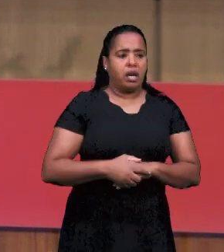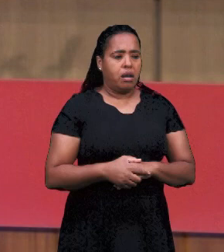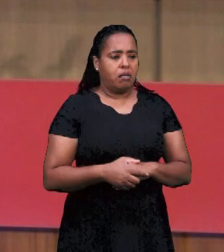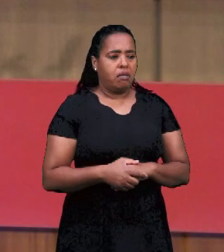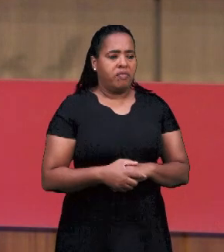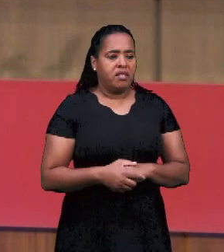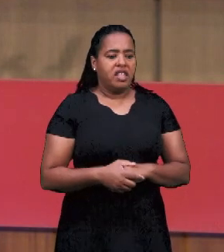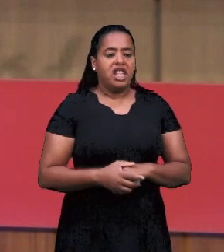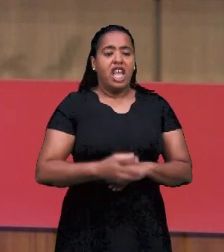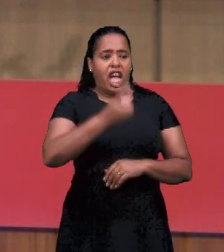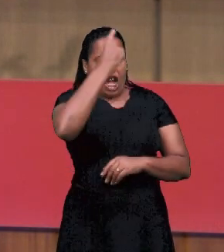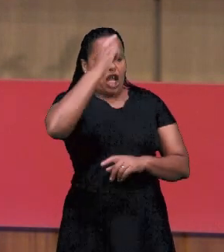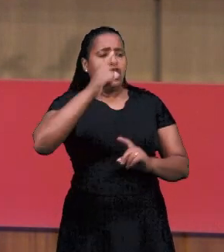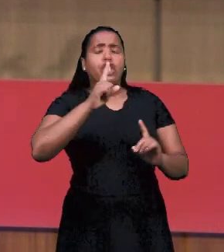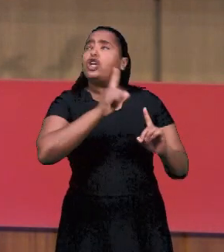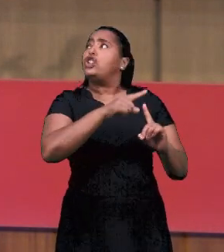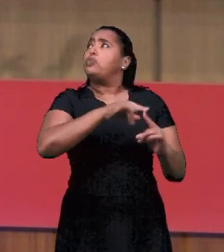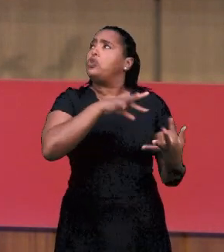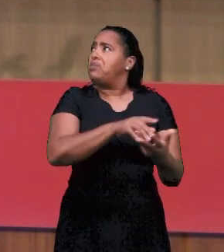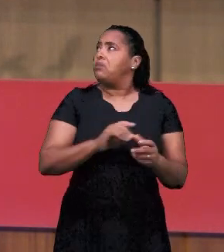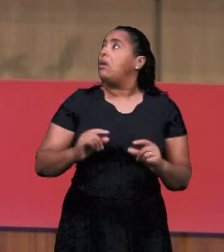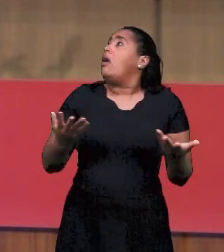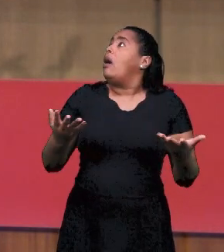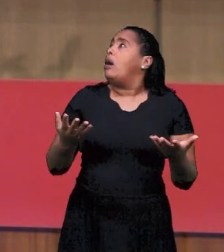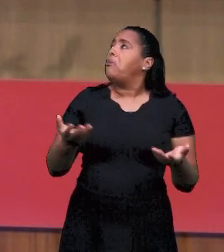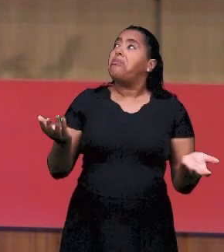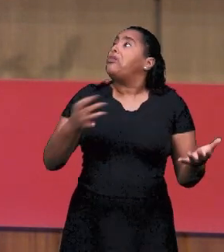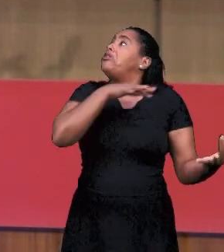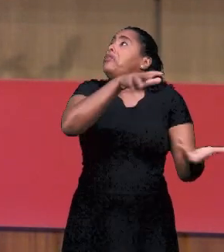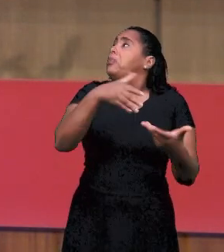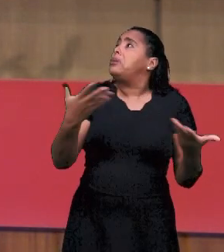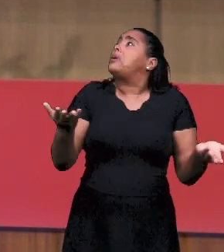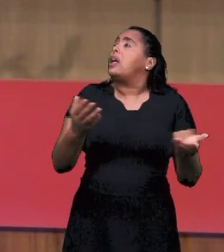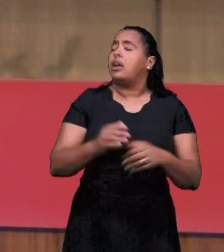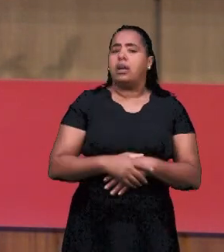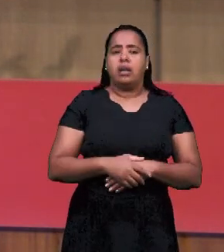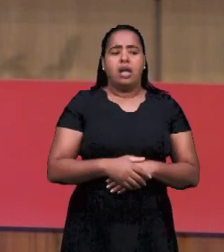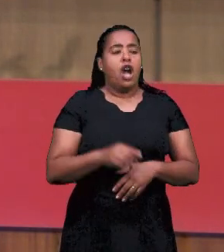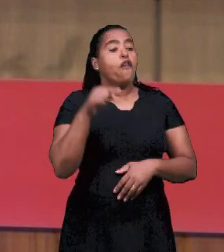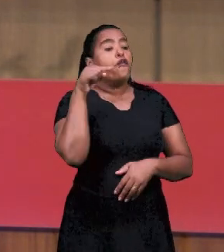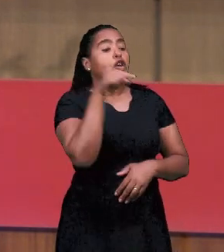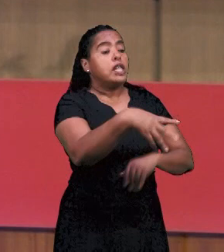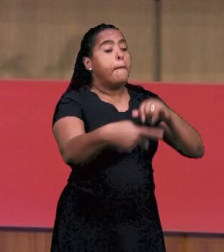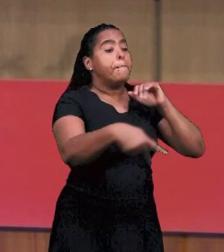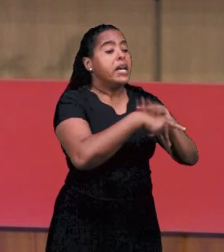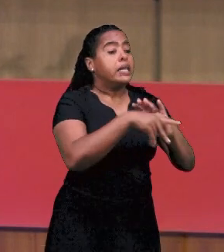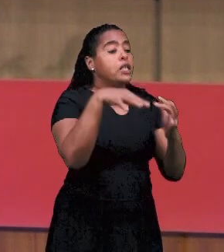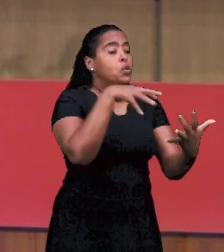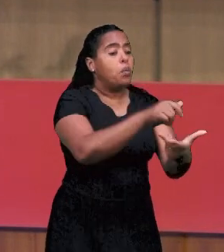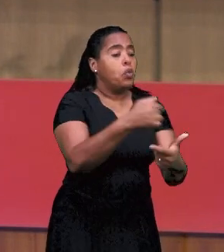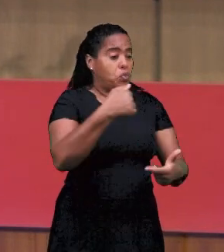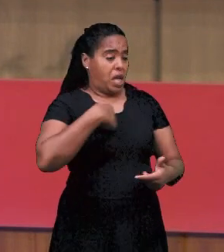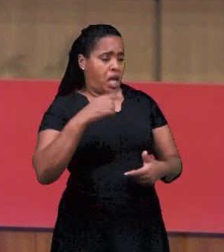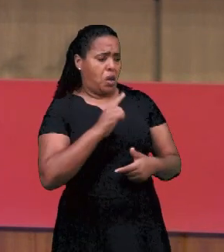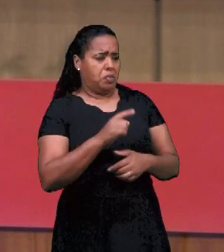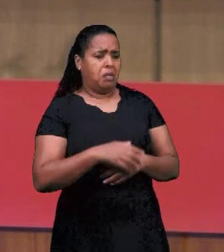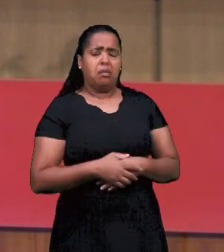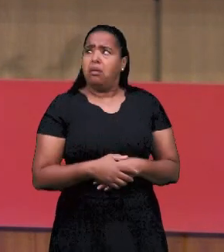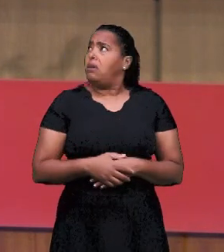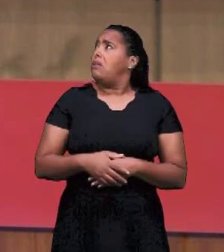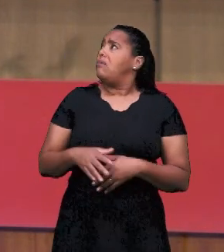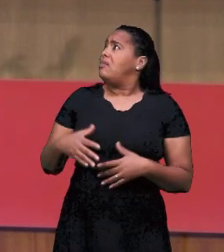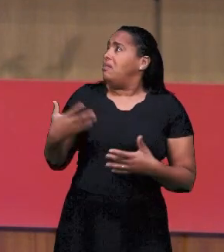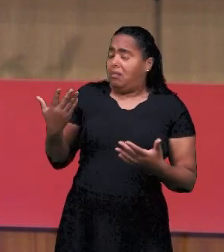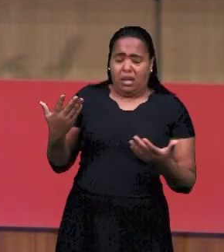Ты что, не знаешь, что такое Египет? Я говорю, нет. Египет – это прообраз мира. Я говорю, ну что плохого в этом мире? Ты